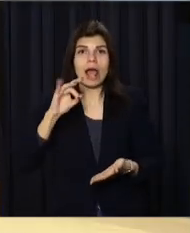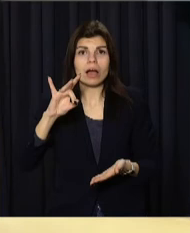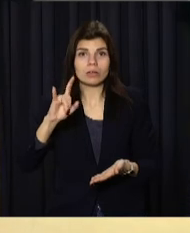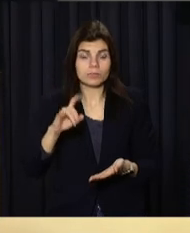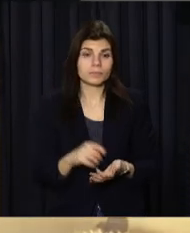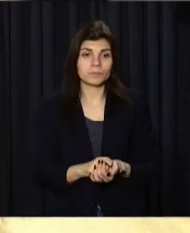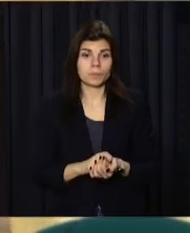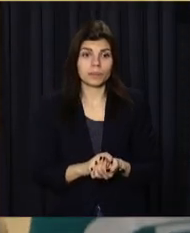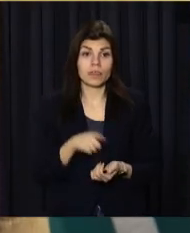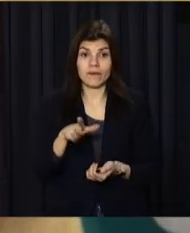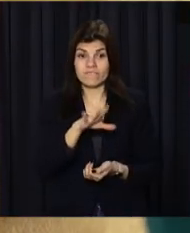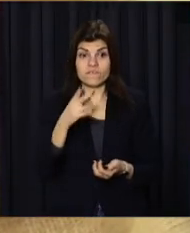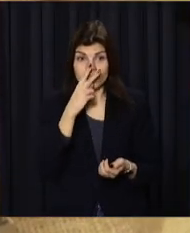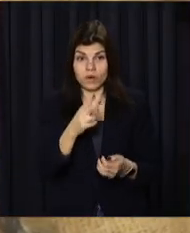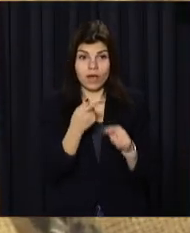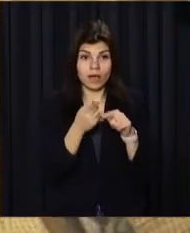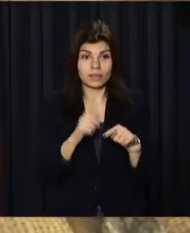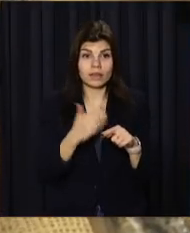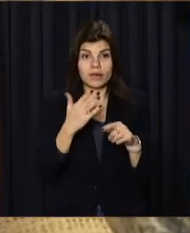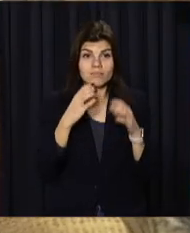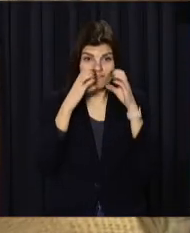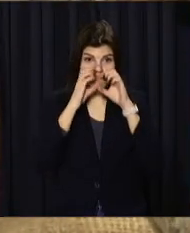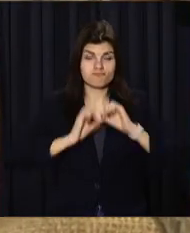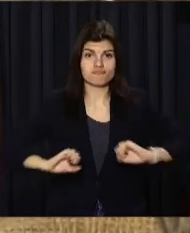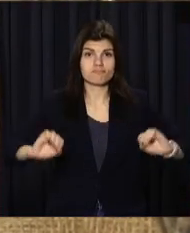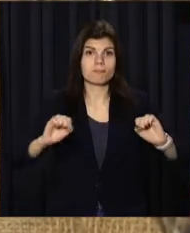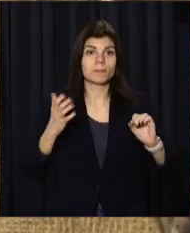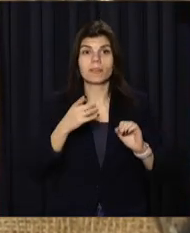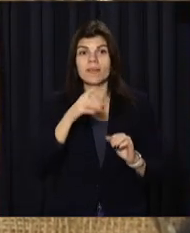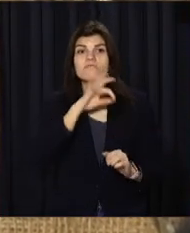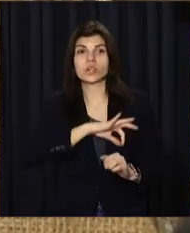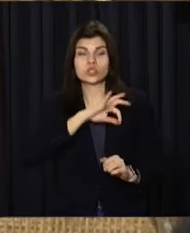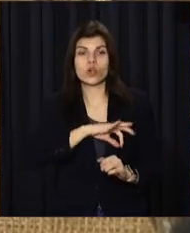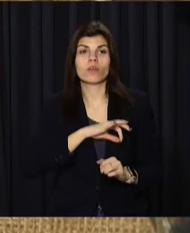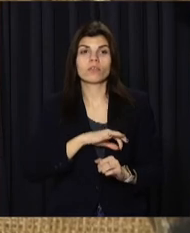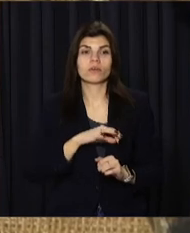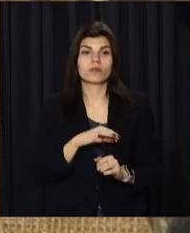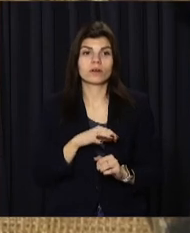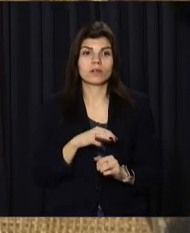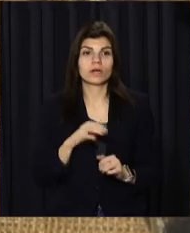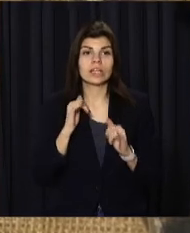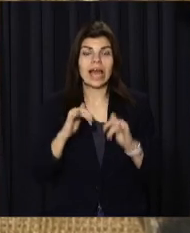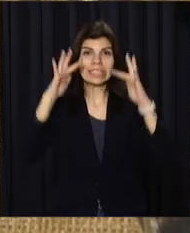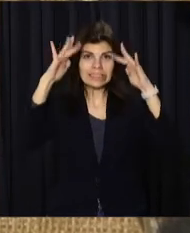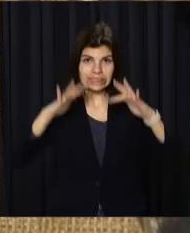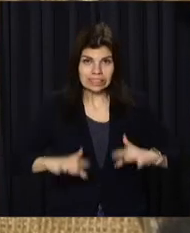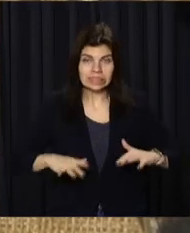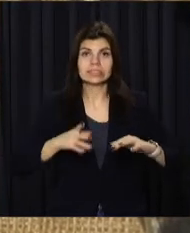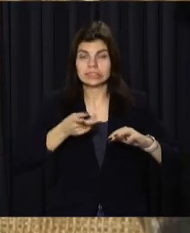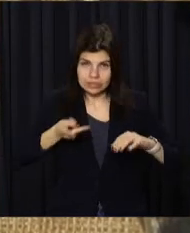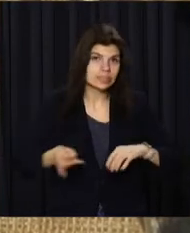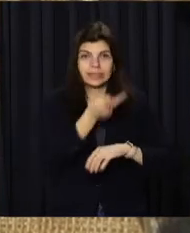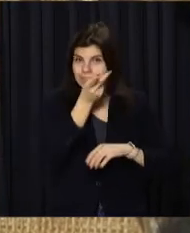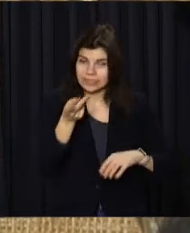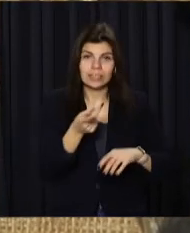ви можете бачити уламок бивня мамонта, який він використовував для розгрібання снігу, щоб здобувати собі